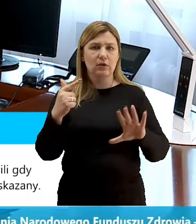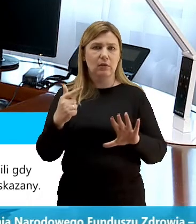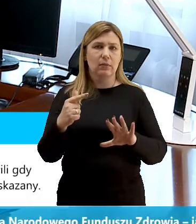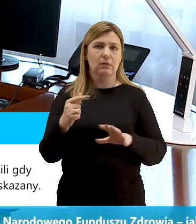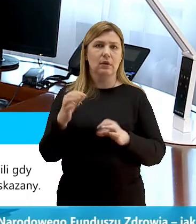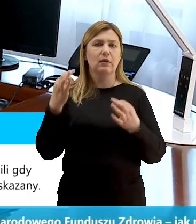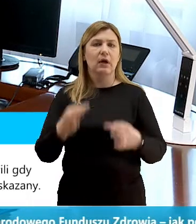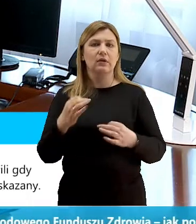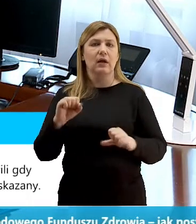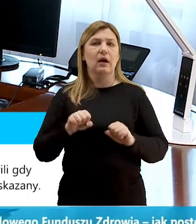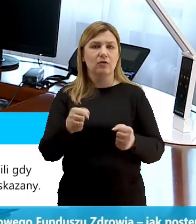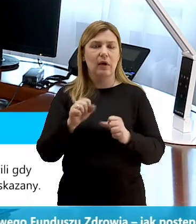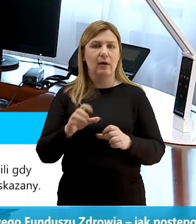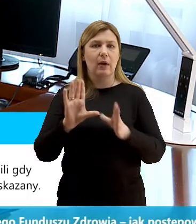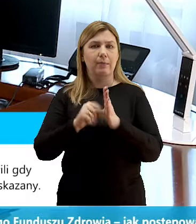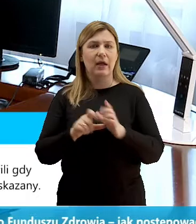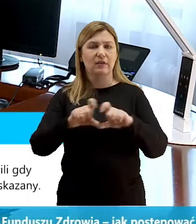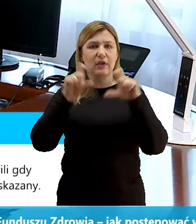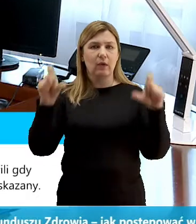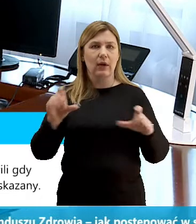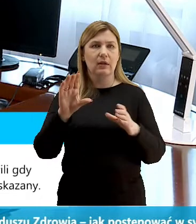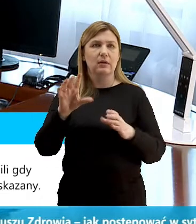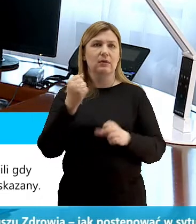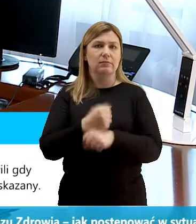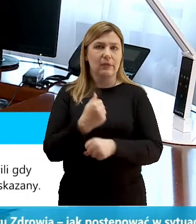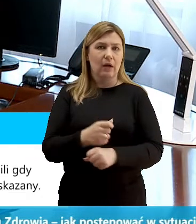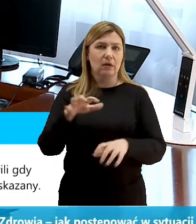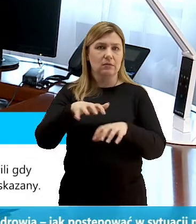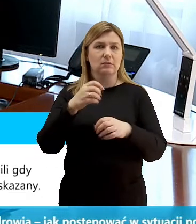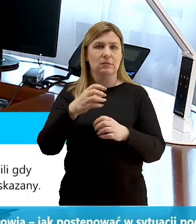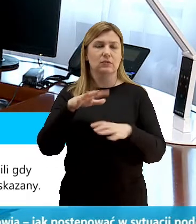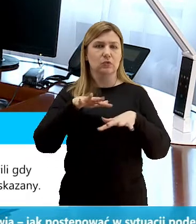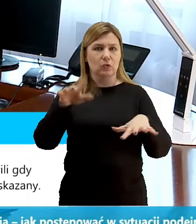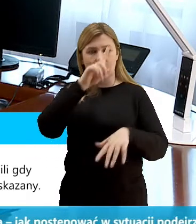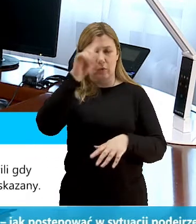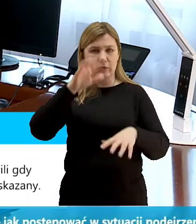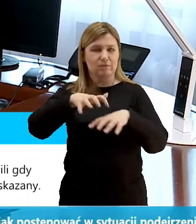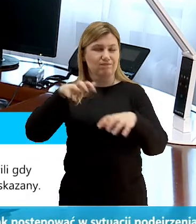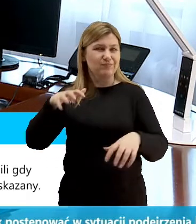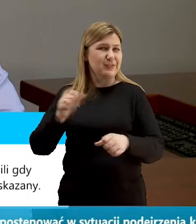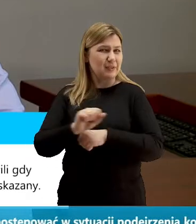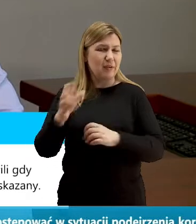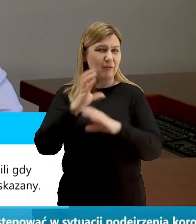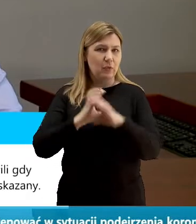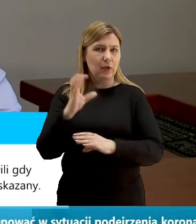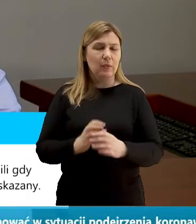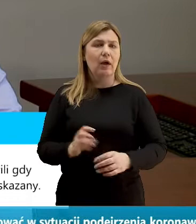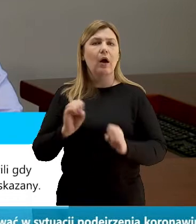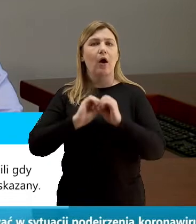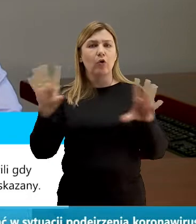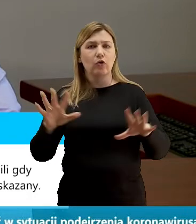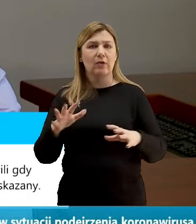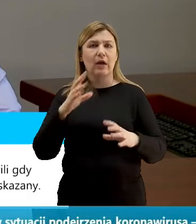działa miasto i zakłady pracy, tłok w środku komunikacji miejskiej nie jest wskazany. Oczywiście tłok nigdy nie jest